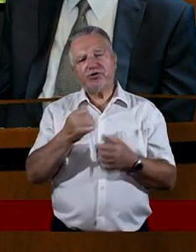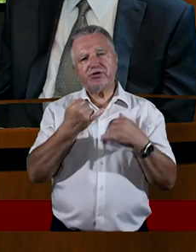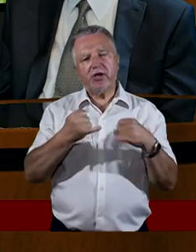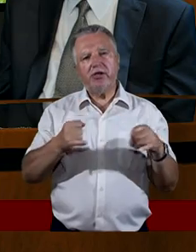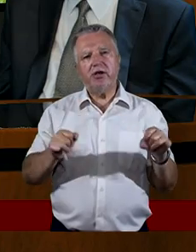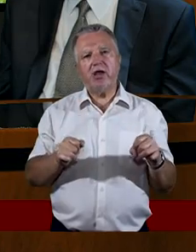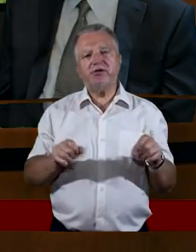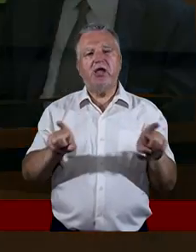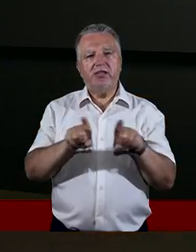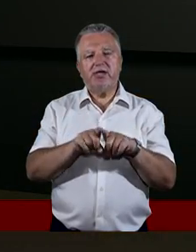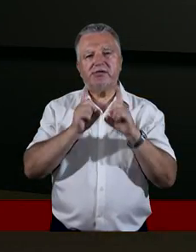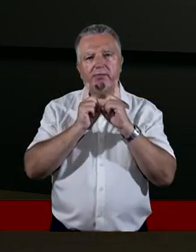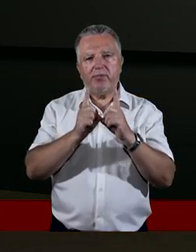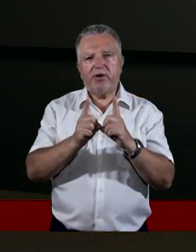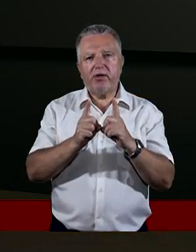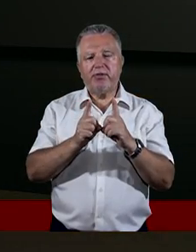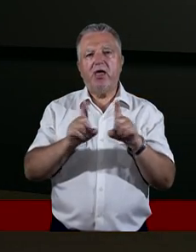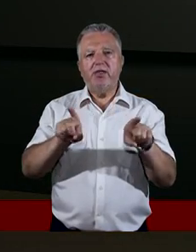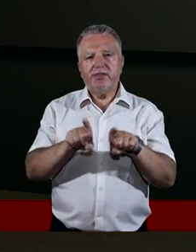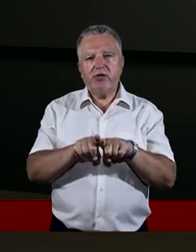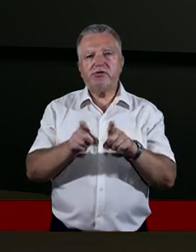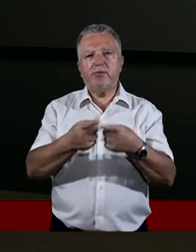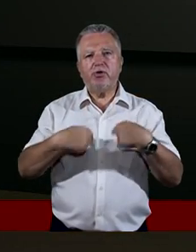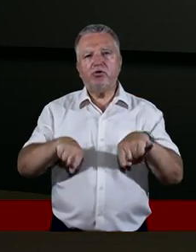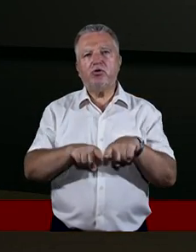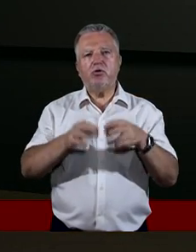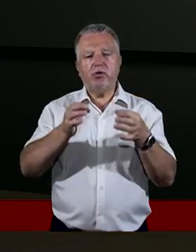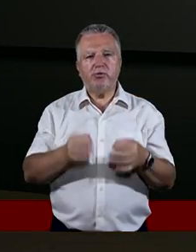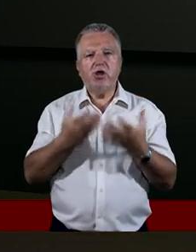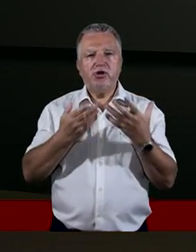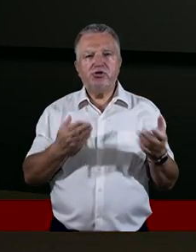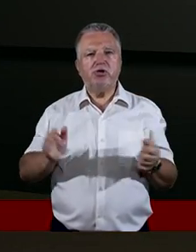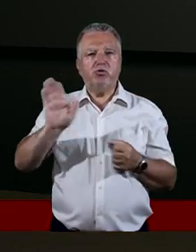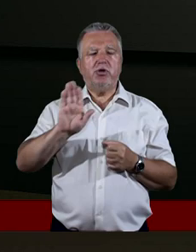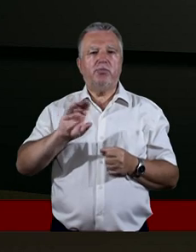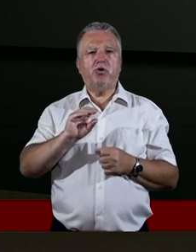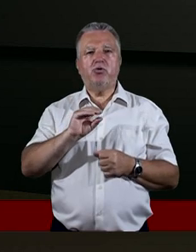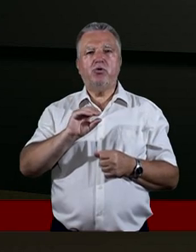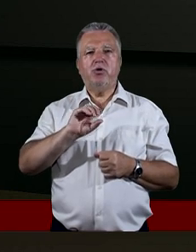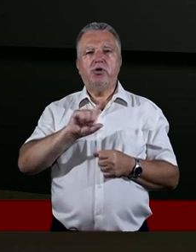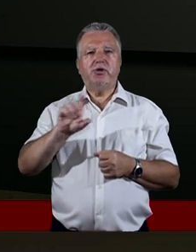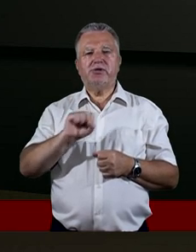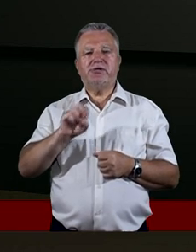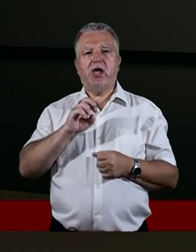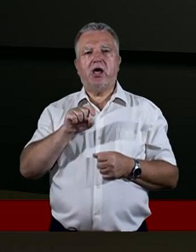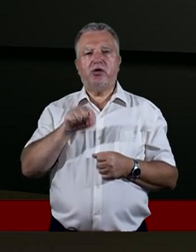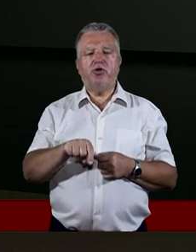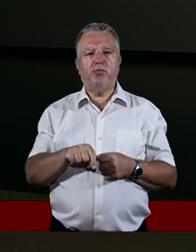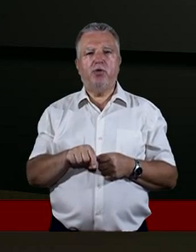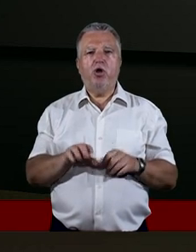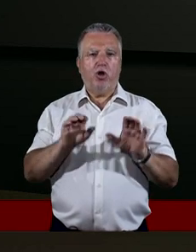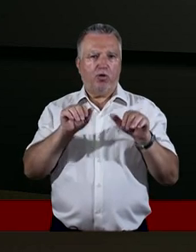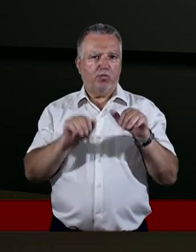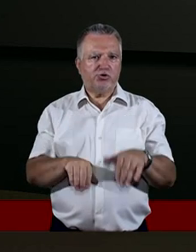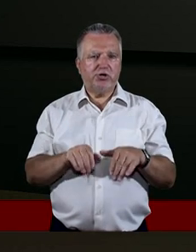również Jana. I tego dokonujemy dzisiaj. I ja dziękuję Panu Bogu właśnie za taką troszkę dowolność dla nas, że Bóg nam daje